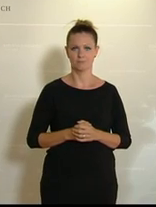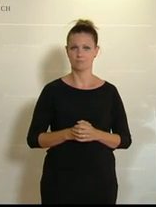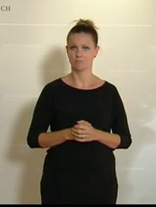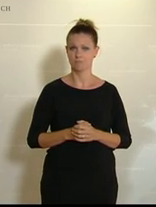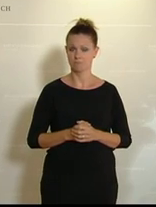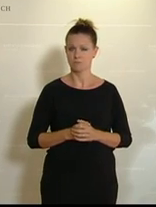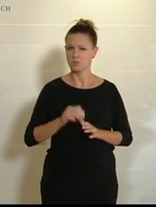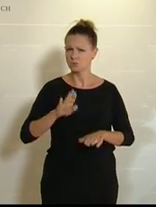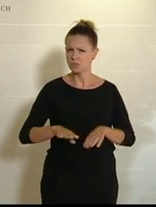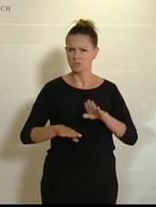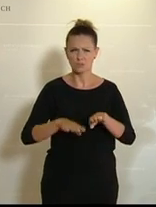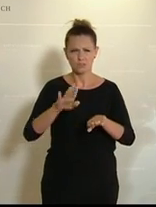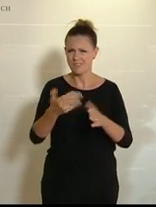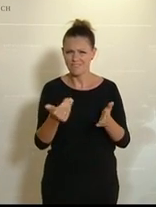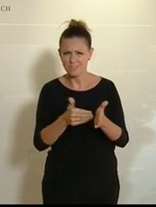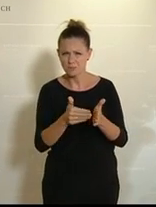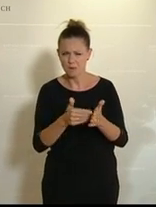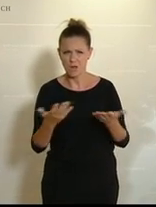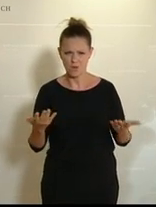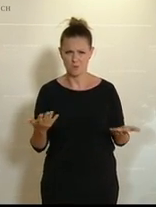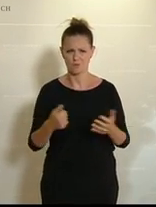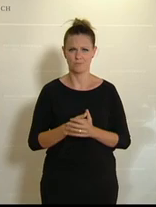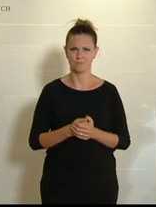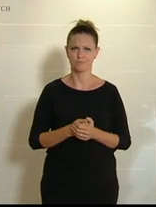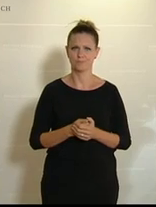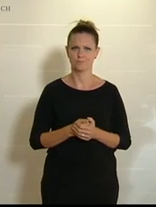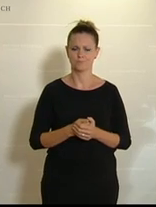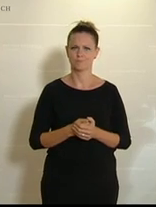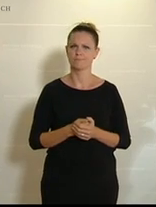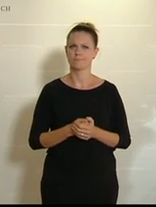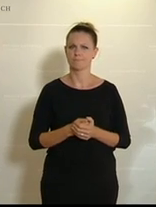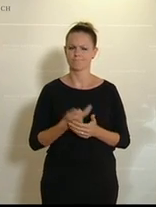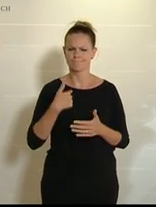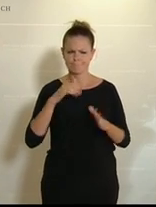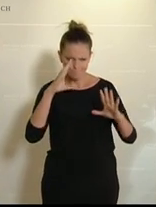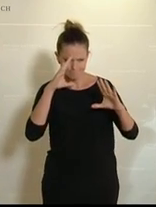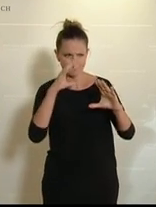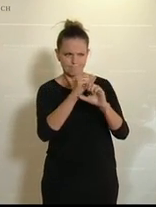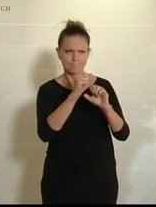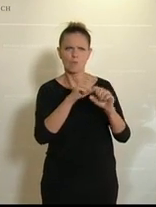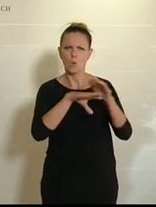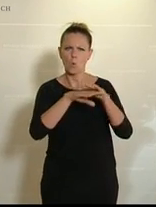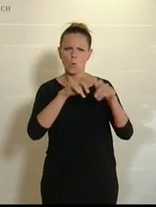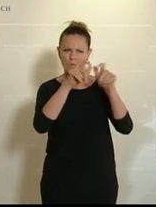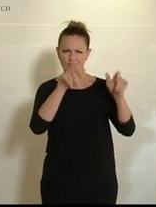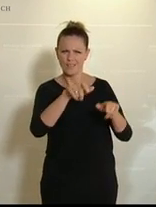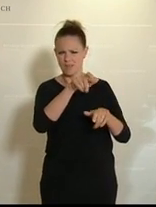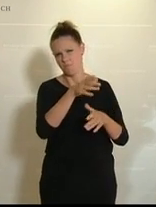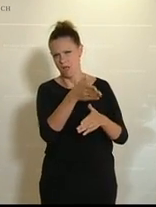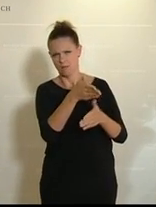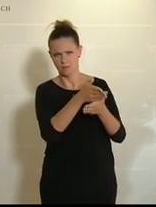Welche Schritte setzen wir heute? Ich konzentriere mich einmal auf den unternehmerischen Teil, weil